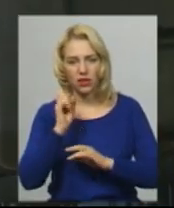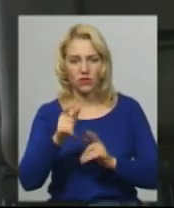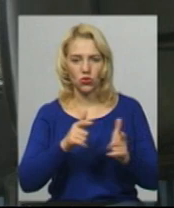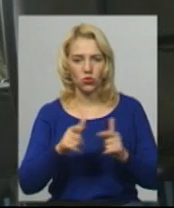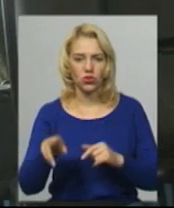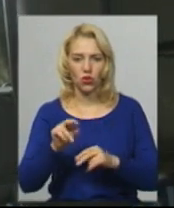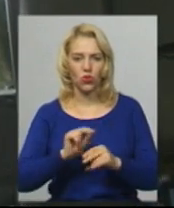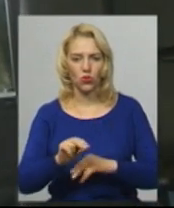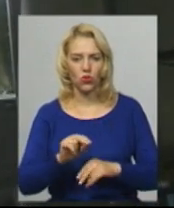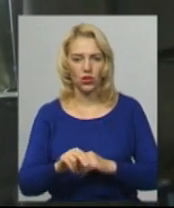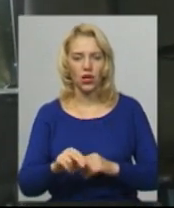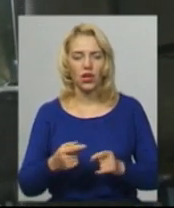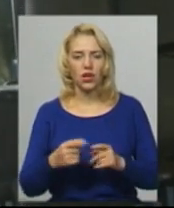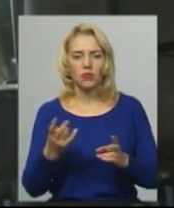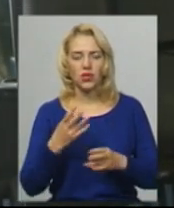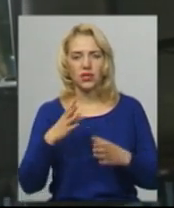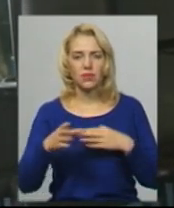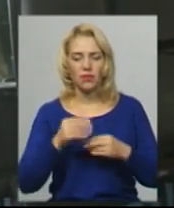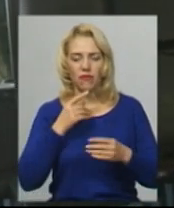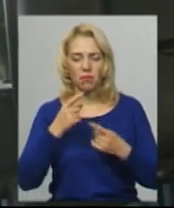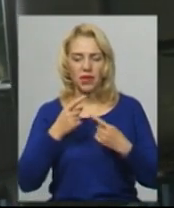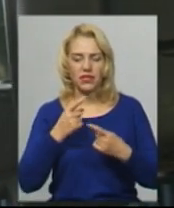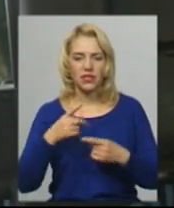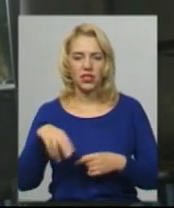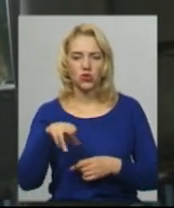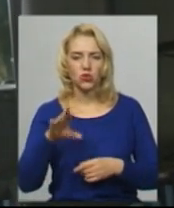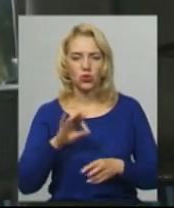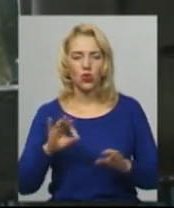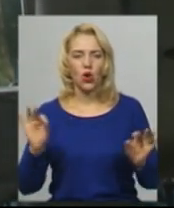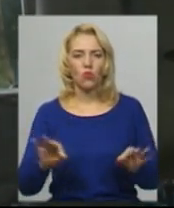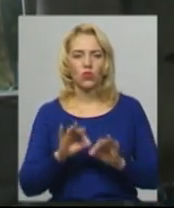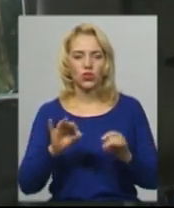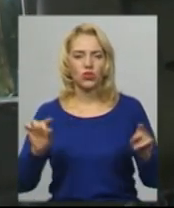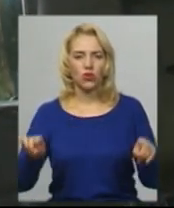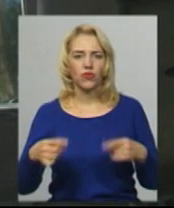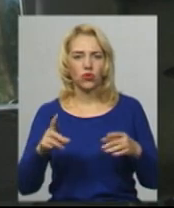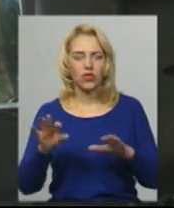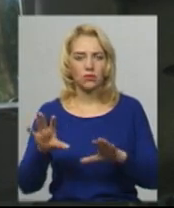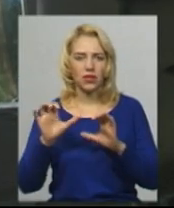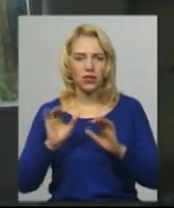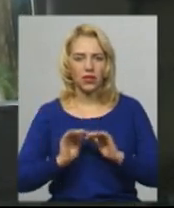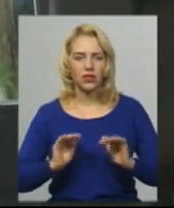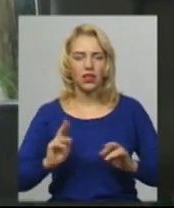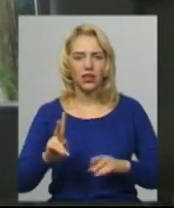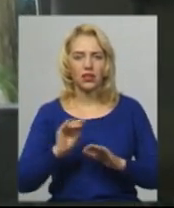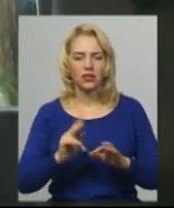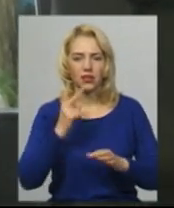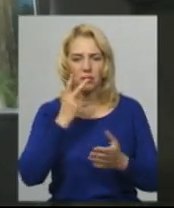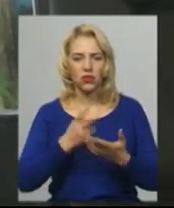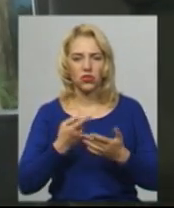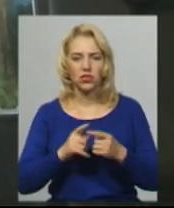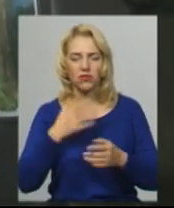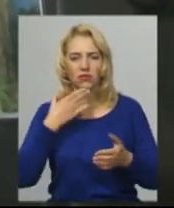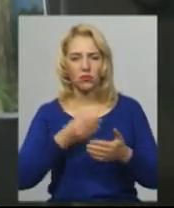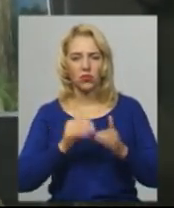Можемо проводити співбесіди на рахунок музичного відтворення і сприйняття дітей, як вони бачаться в своєму